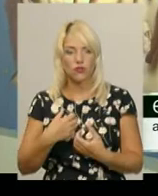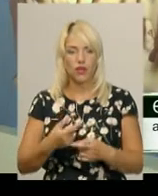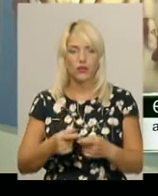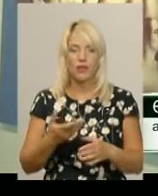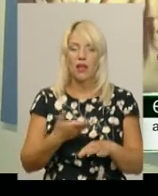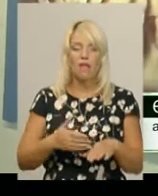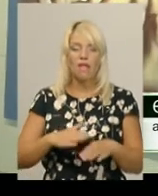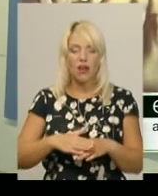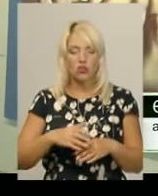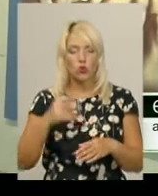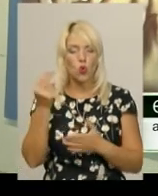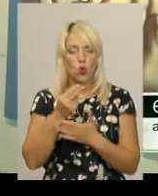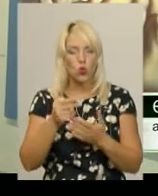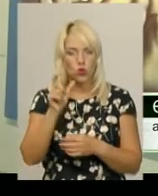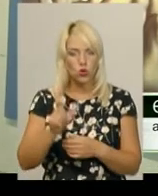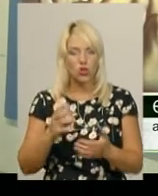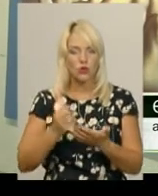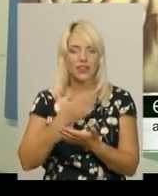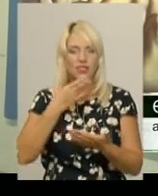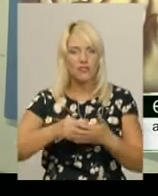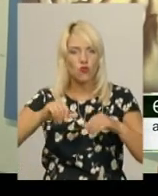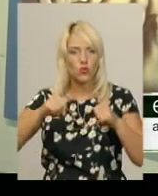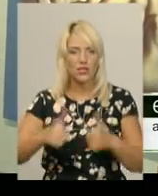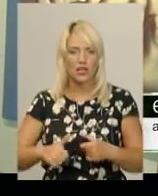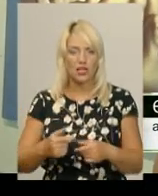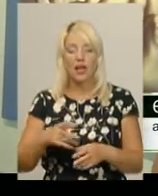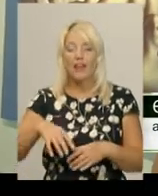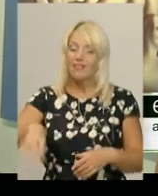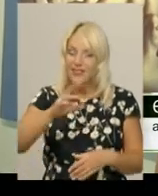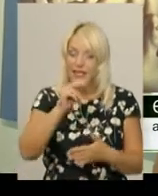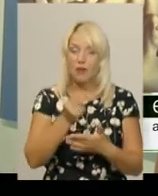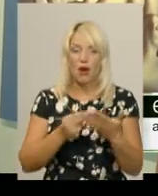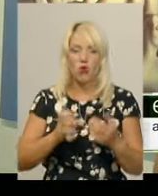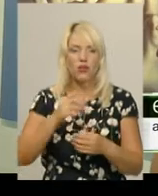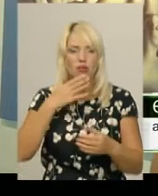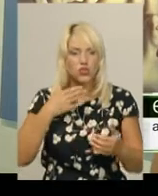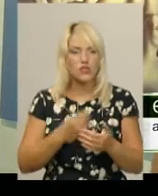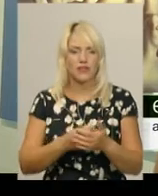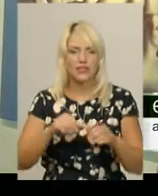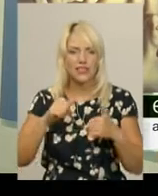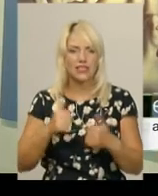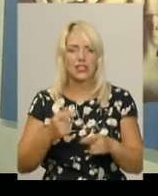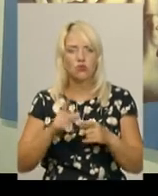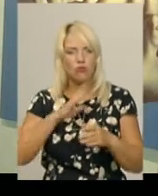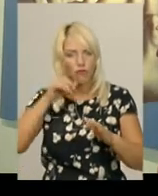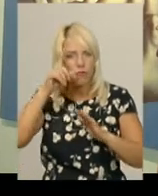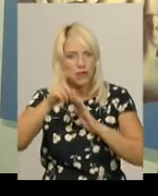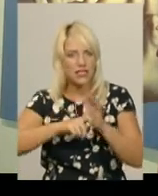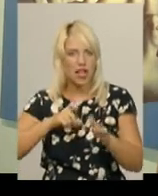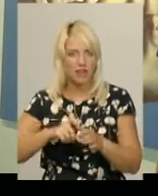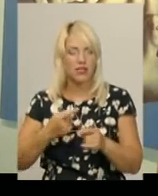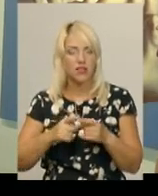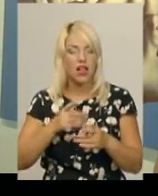стиль. Дуже важко. Можна малювати, всі малюють, а от свій стиль, щоб він був впізнаваний. От Олена саме впізнаваний